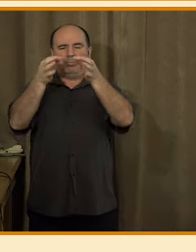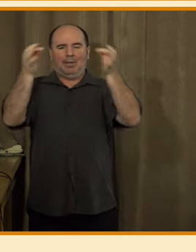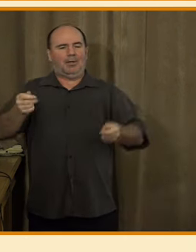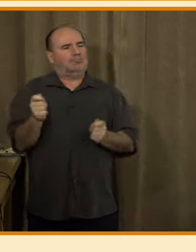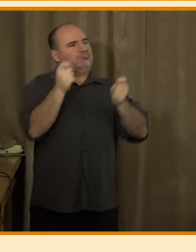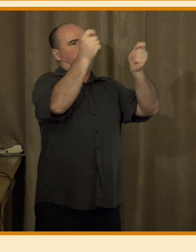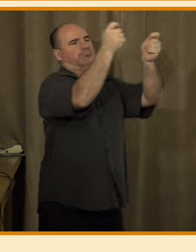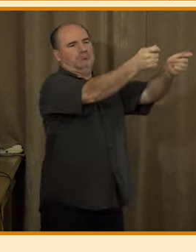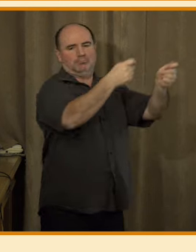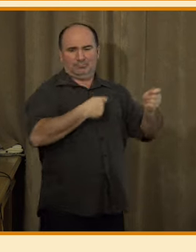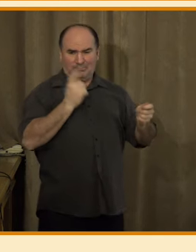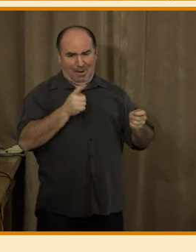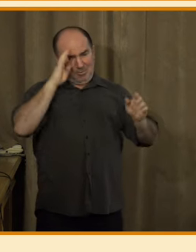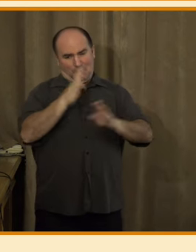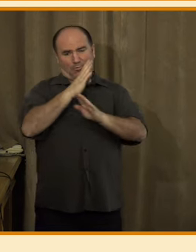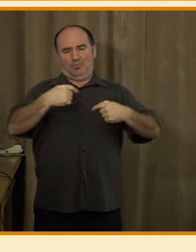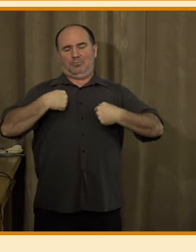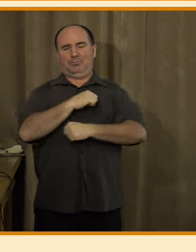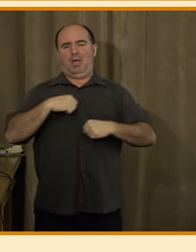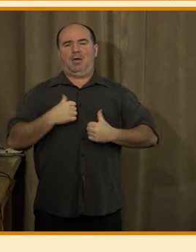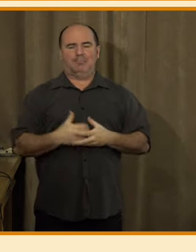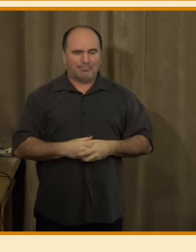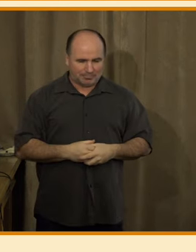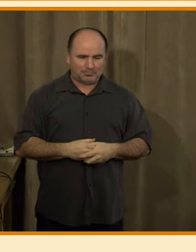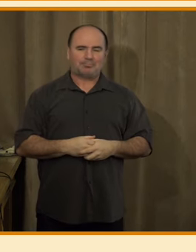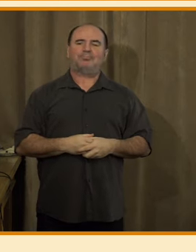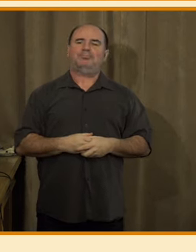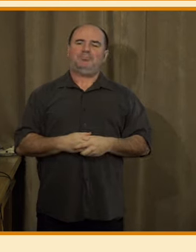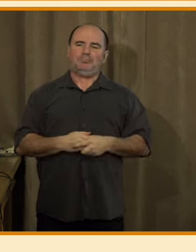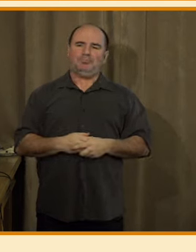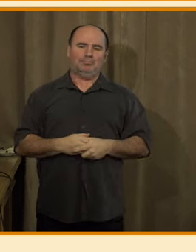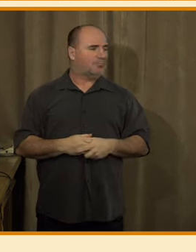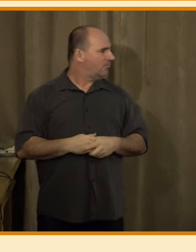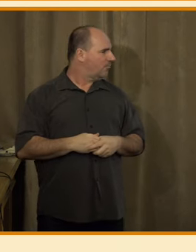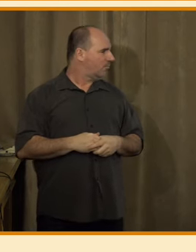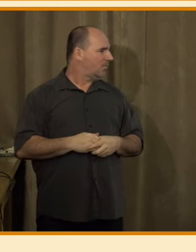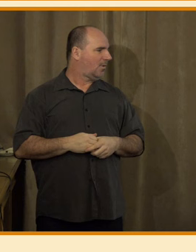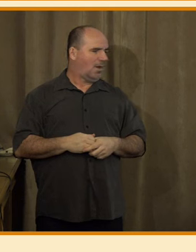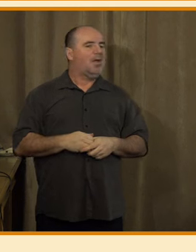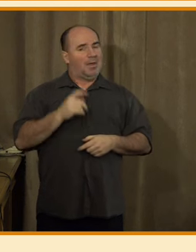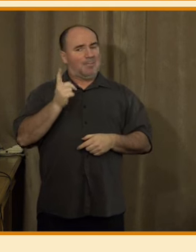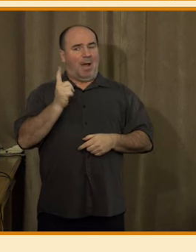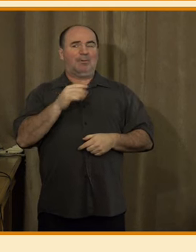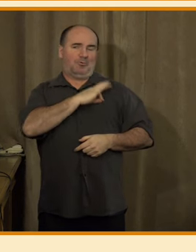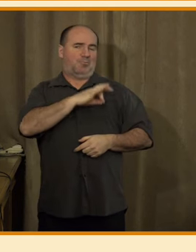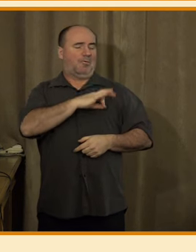jednak ten první řádek, to znamená zapojení občana do využívání digitálních nástrojů by mělo být dobrovolné.